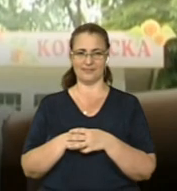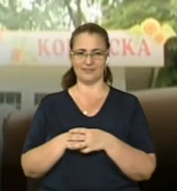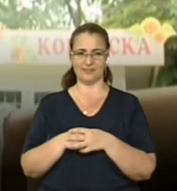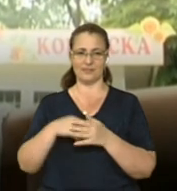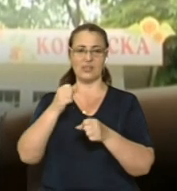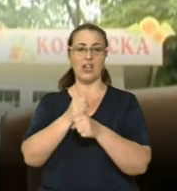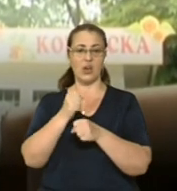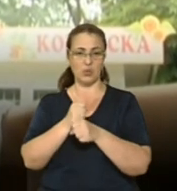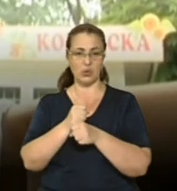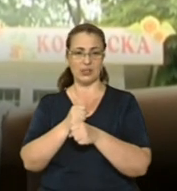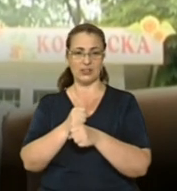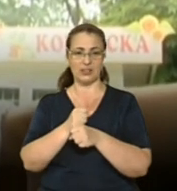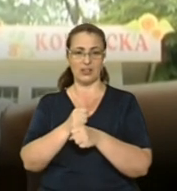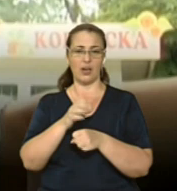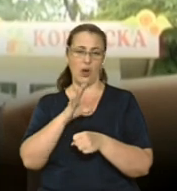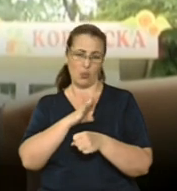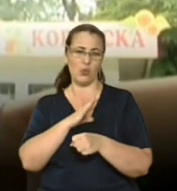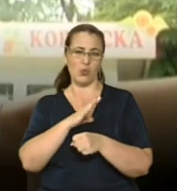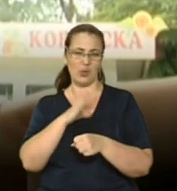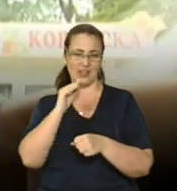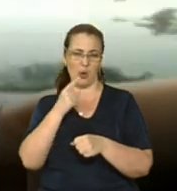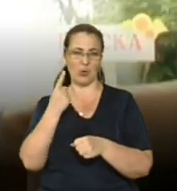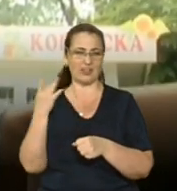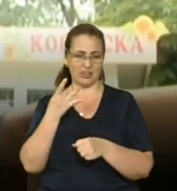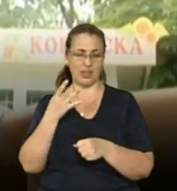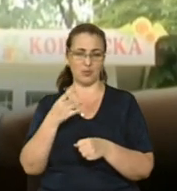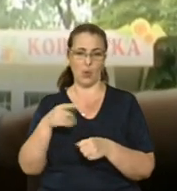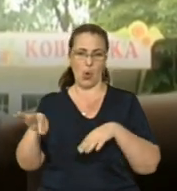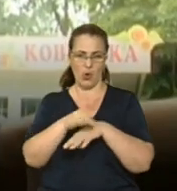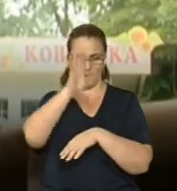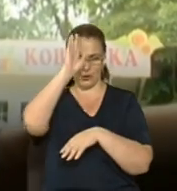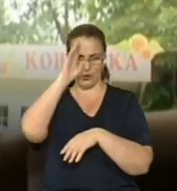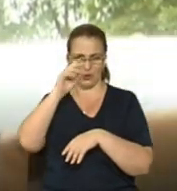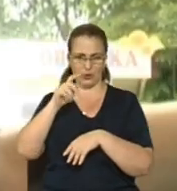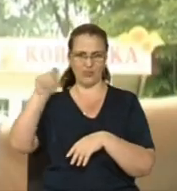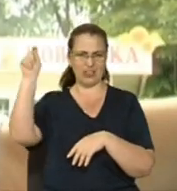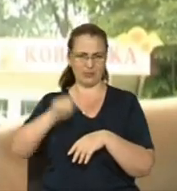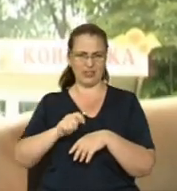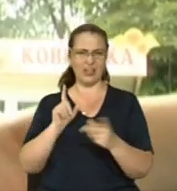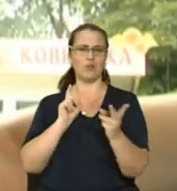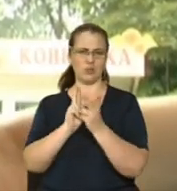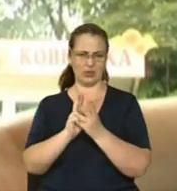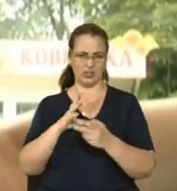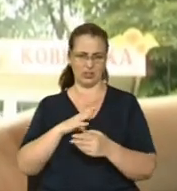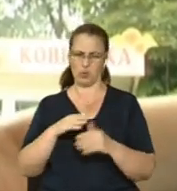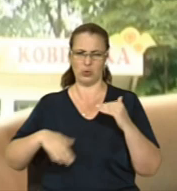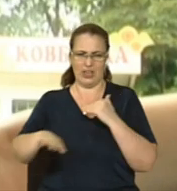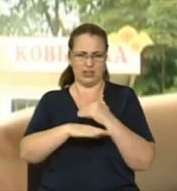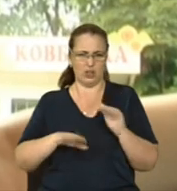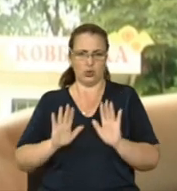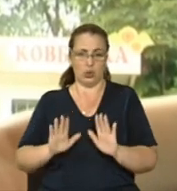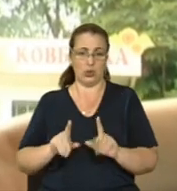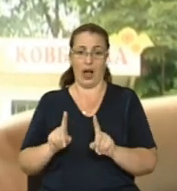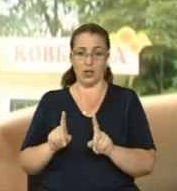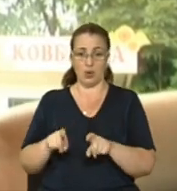На роботі вони були, один раз чоловік приїхав мене зустрічати з собаками. Це було так несподівано, але він тільки на території був. А так, щоб